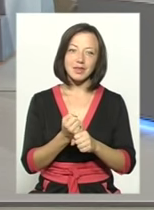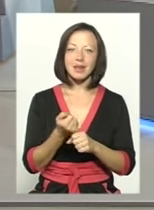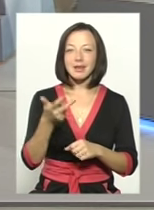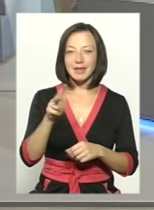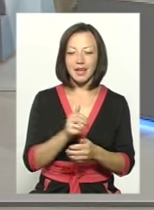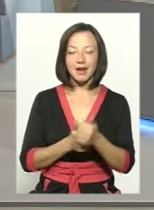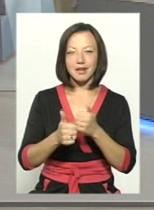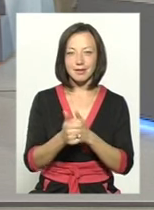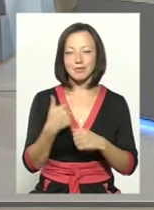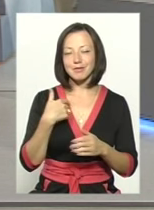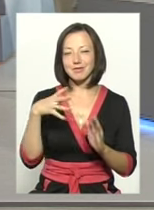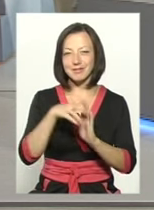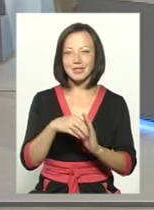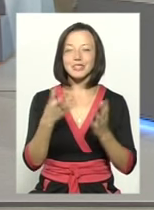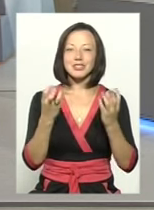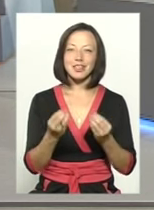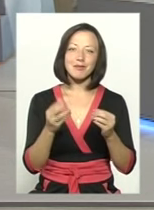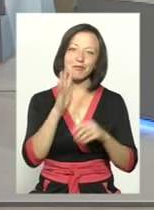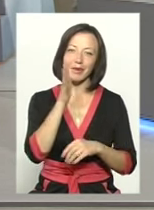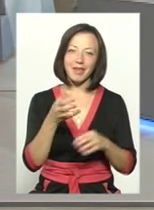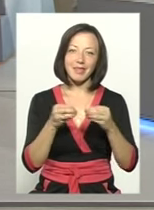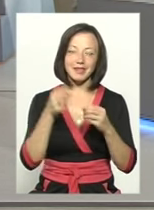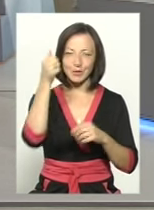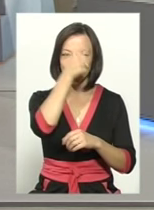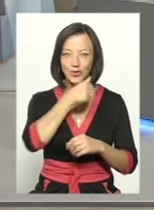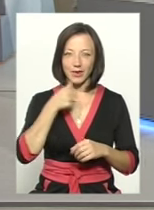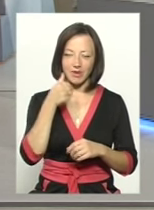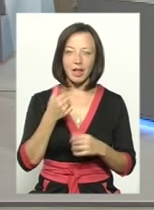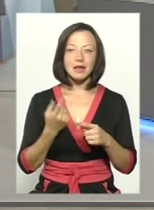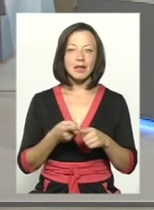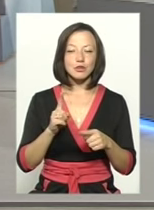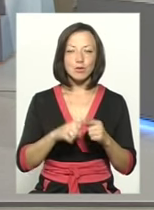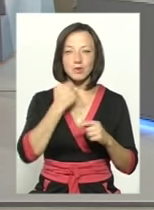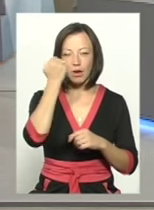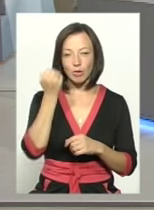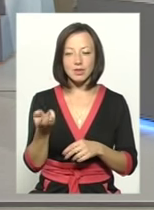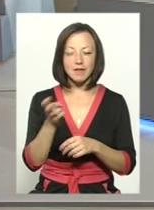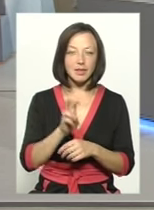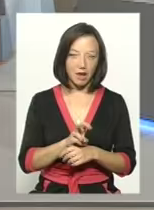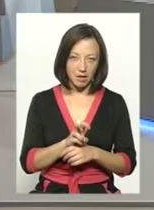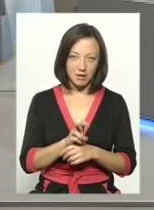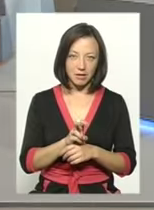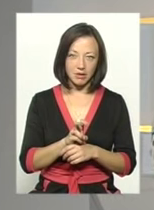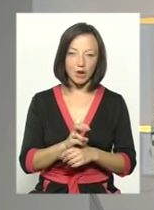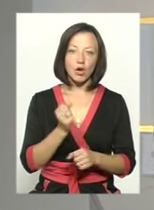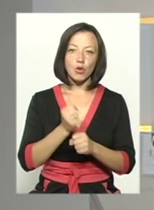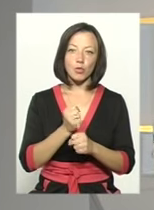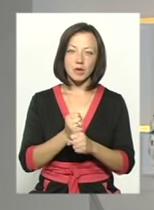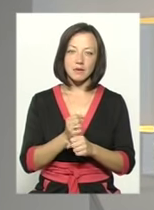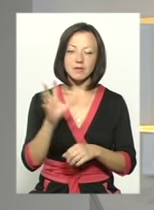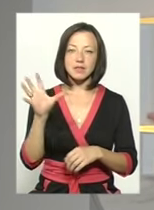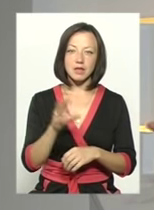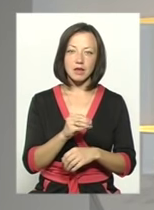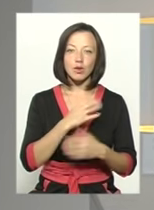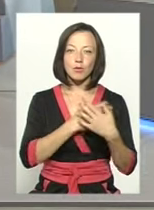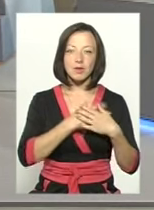так що ми з вами будемо у тренді щонайменше ще років 5-10. На цьому дякую, що завітали. Робіть усе